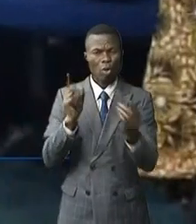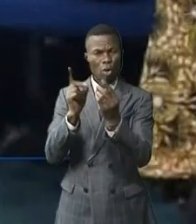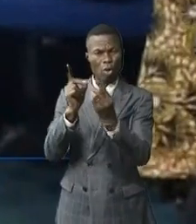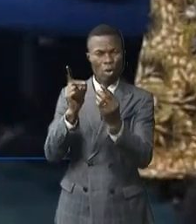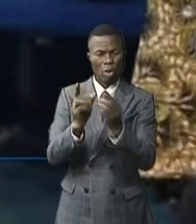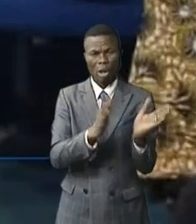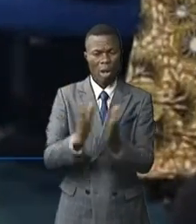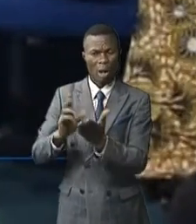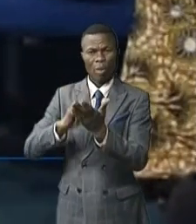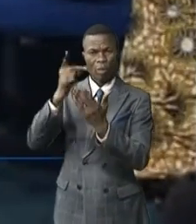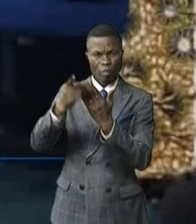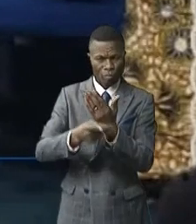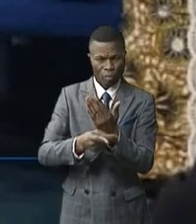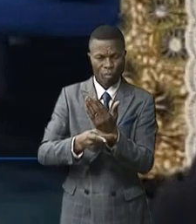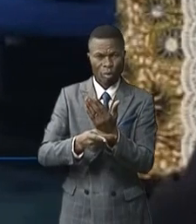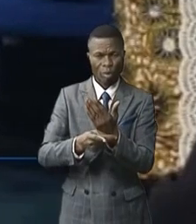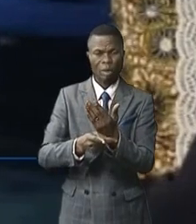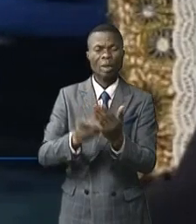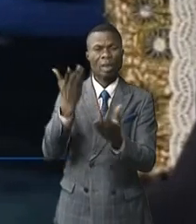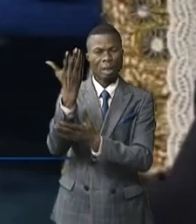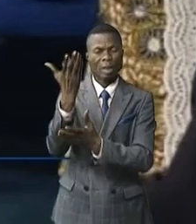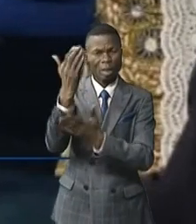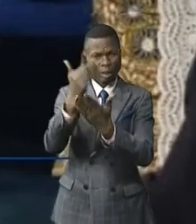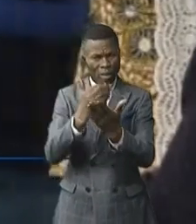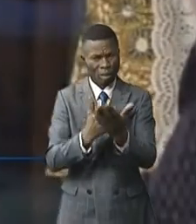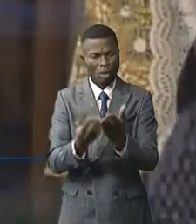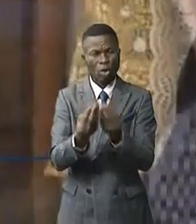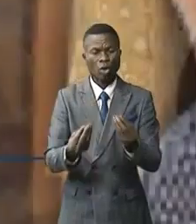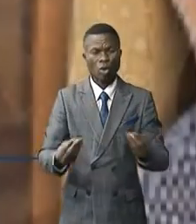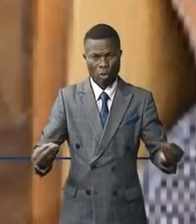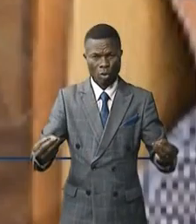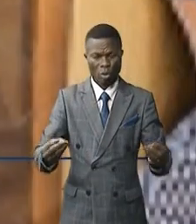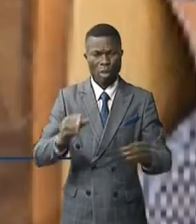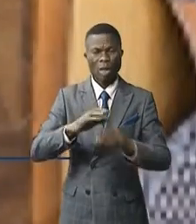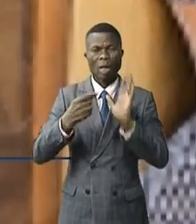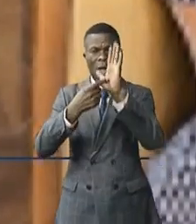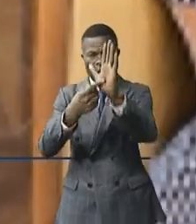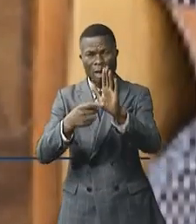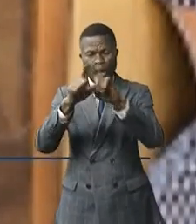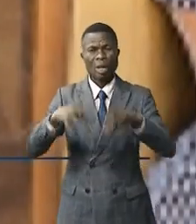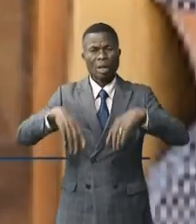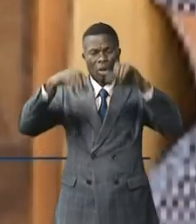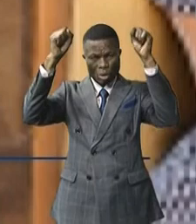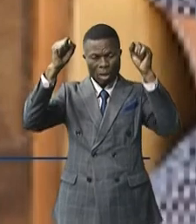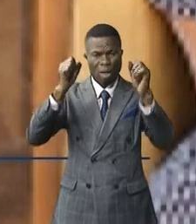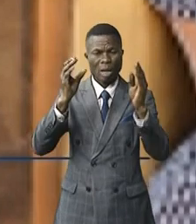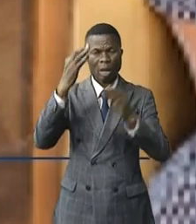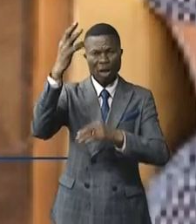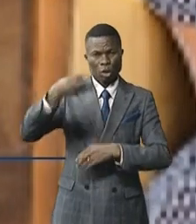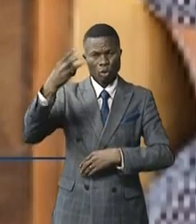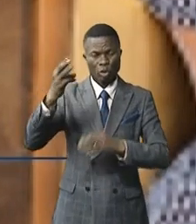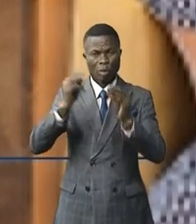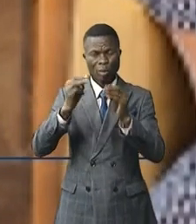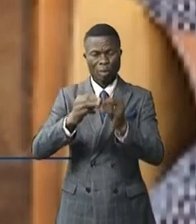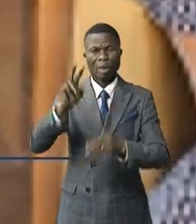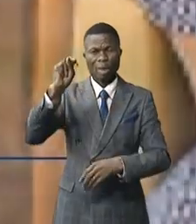pour l'élaboration d'une feuille de route, des recommandations et résolutions à présenter et à adopter lors du troisième sommet